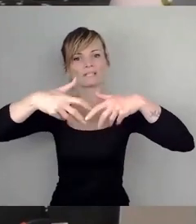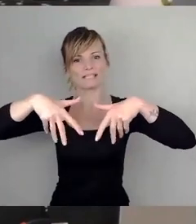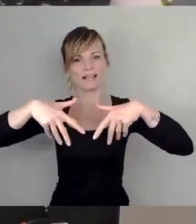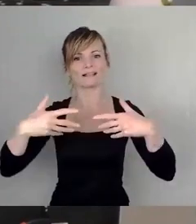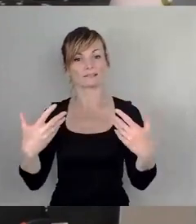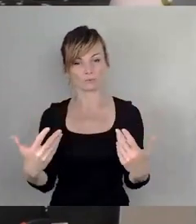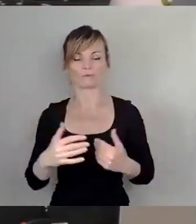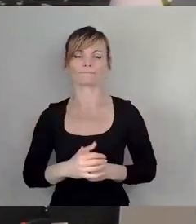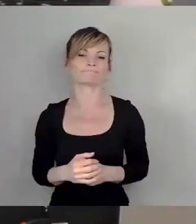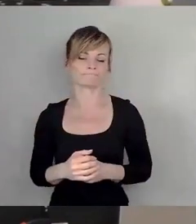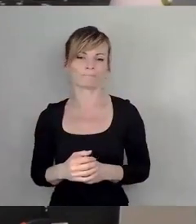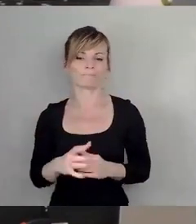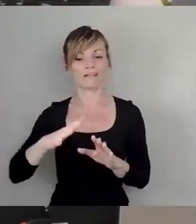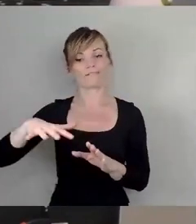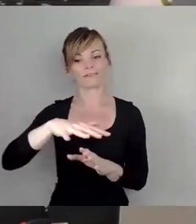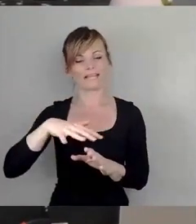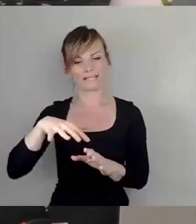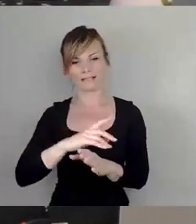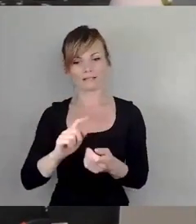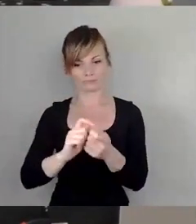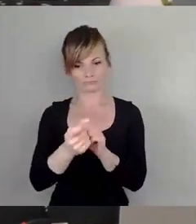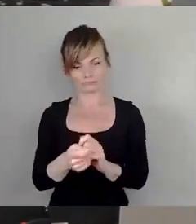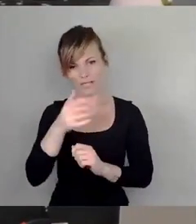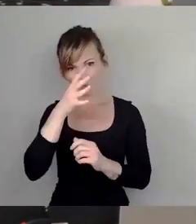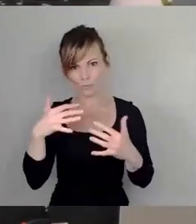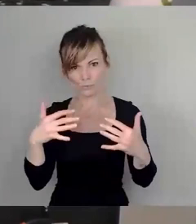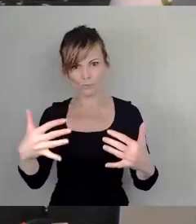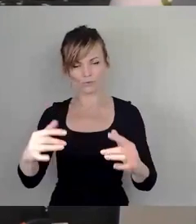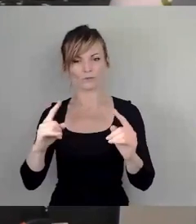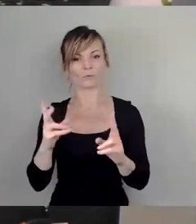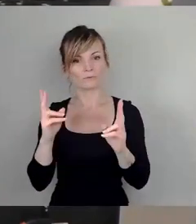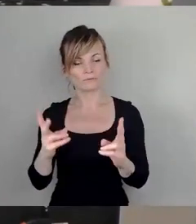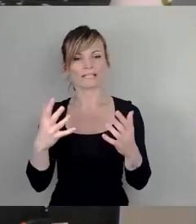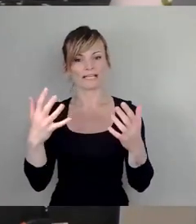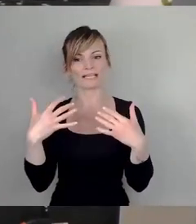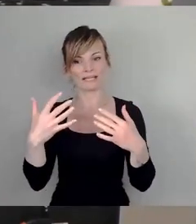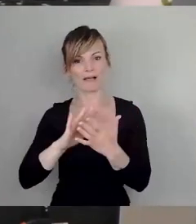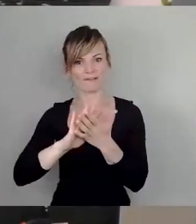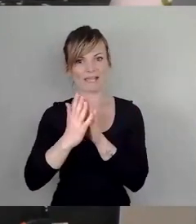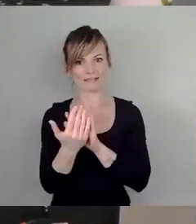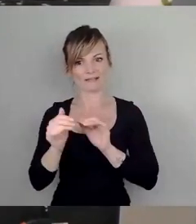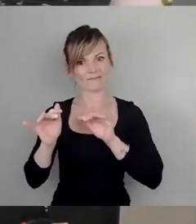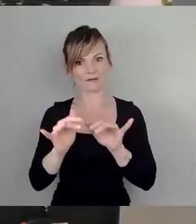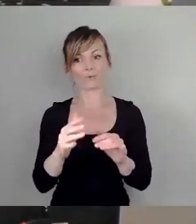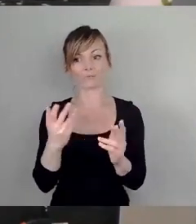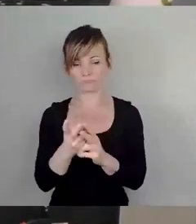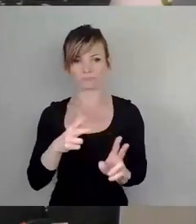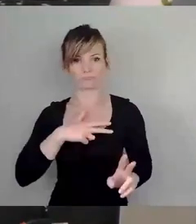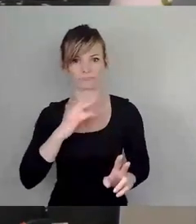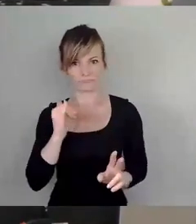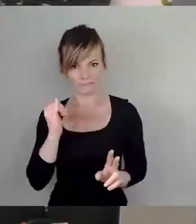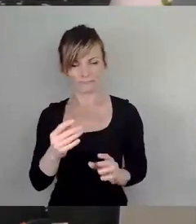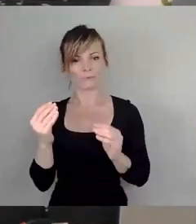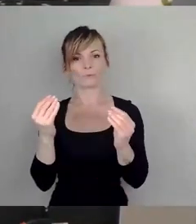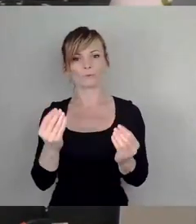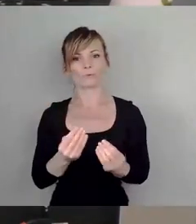sollte nicht nur die Fläche begrünen, sondern sollte tatsächlich, und das hat es auch getan, klimaverändernd wirken und Kühle und Feuchtigkeit für die